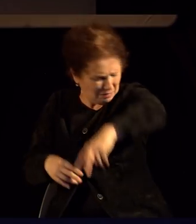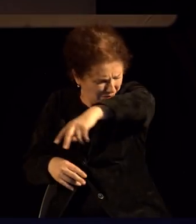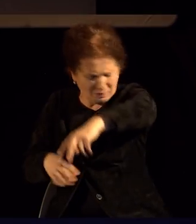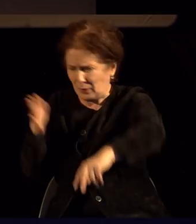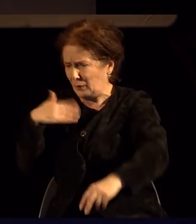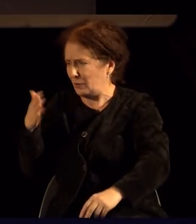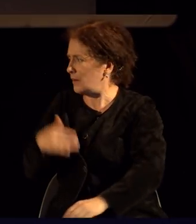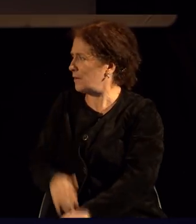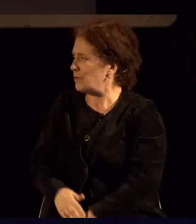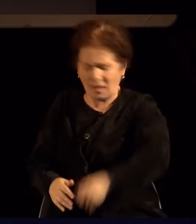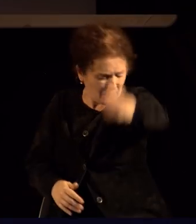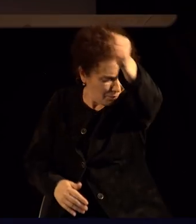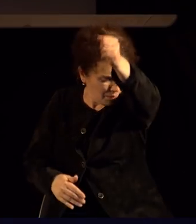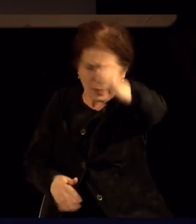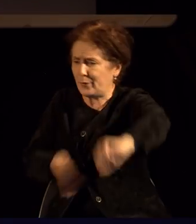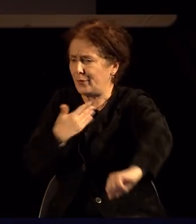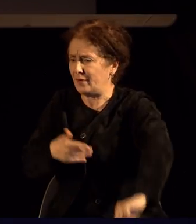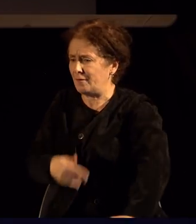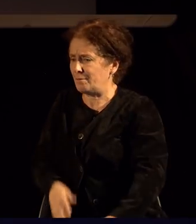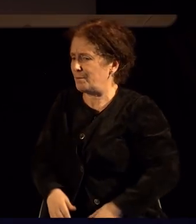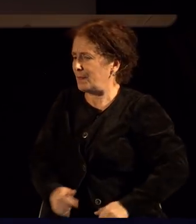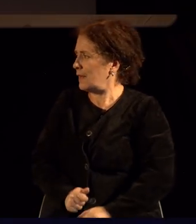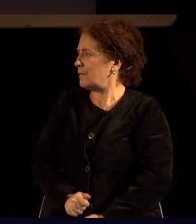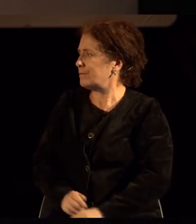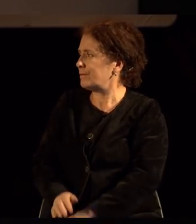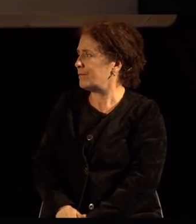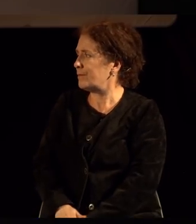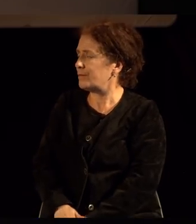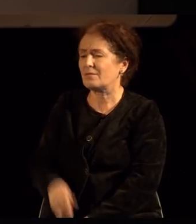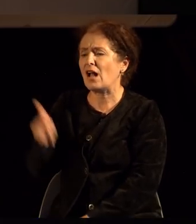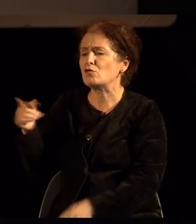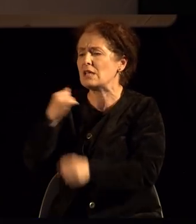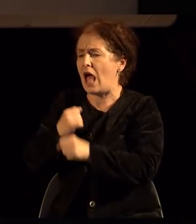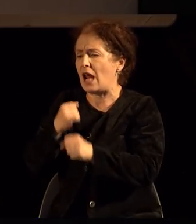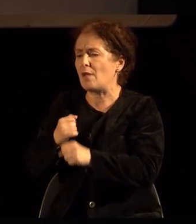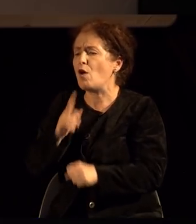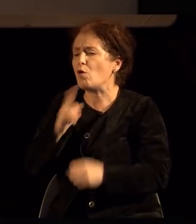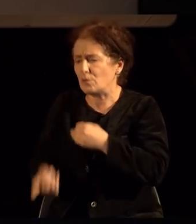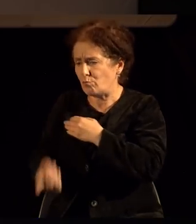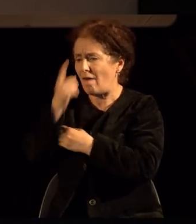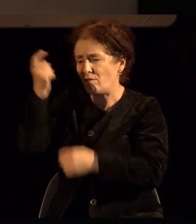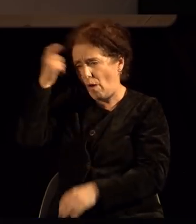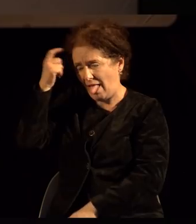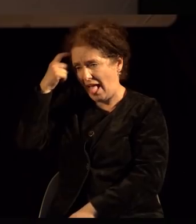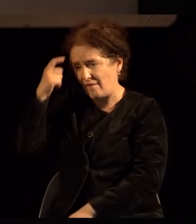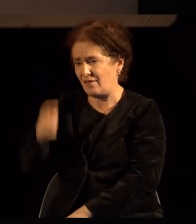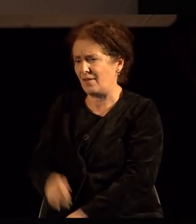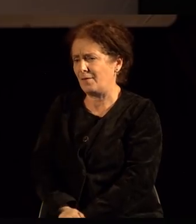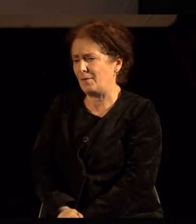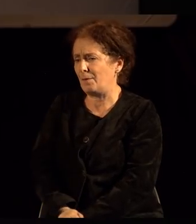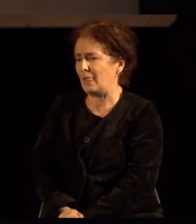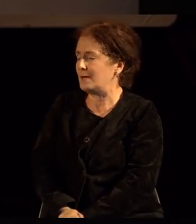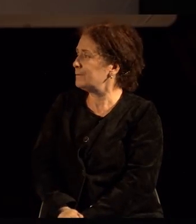а под мишки тоа се све работи кои што знаят да ни се појават во глава нели дури